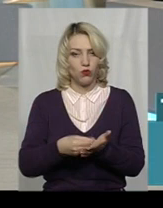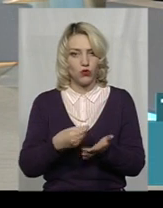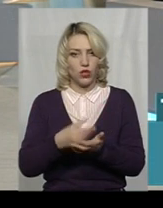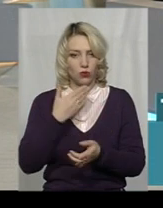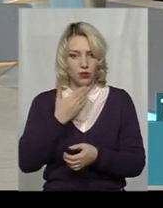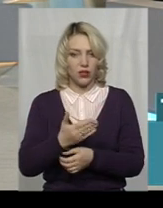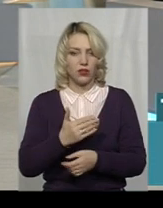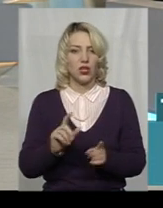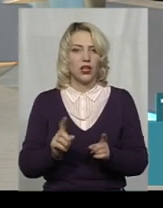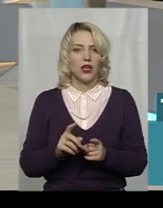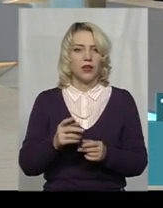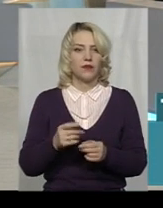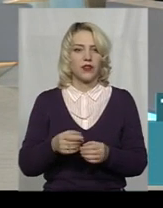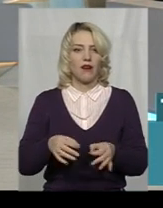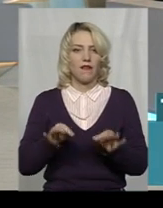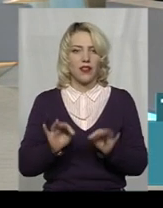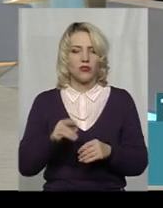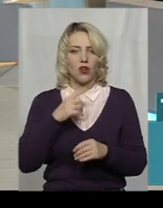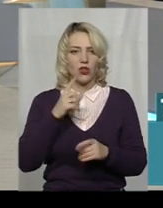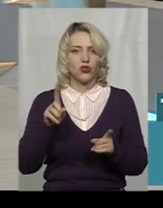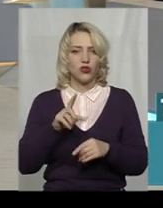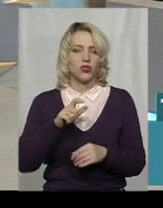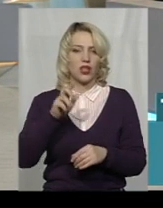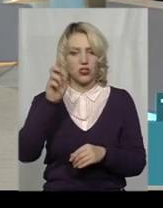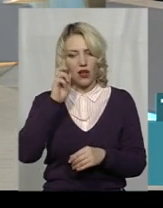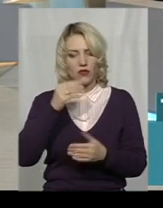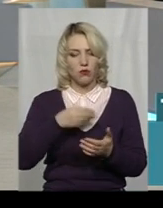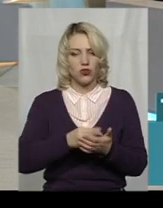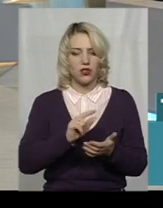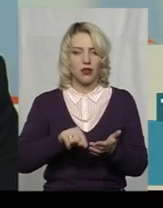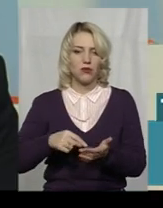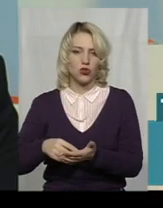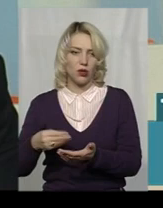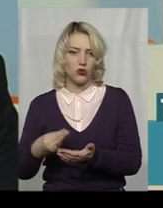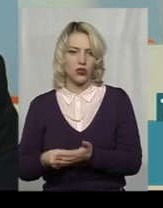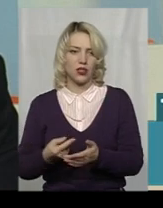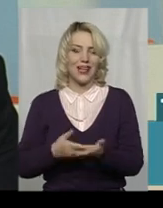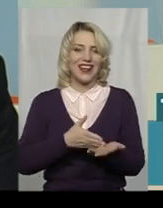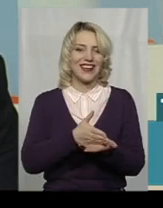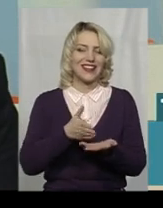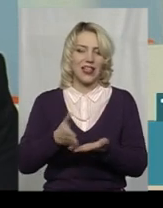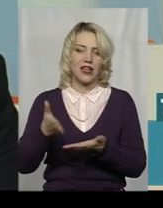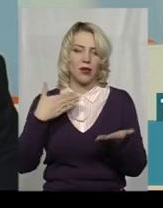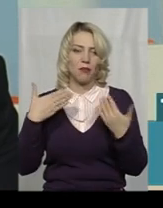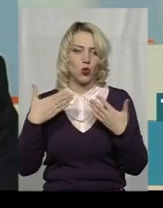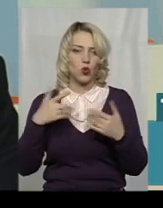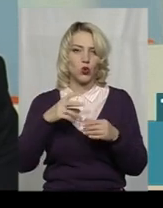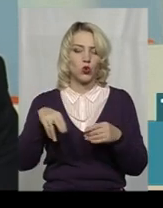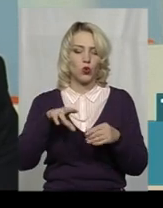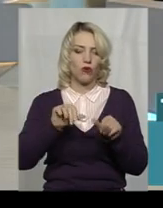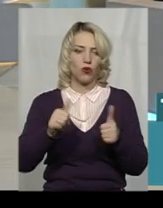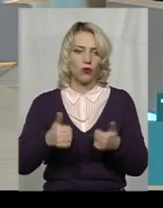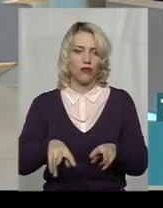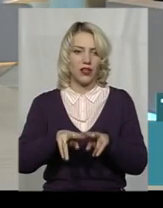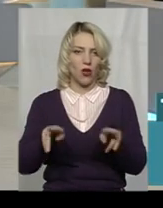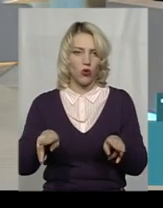Хмельницького міського, що б ви могли? Да, власне кажучи, що державний бюджет, що міський бюджет, критерії підходу до його формування, вони вже